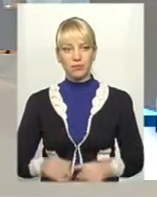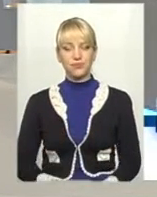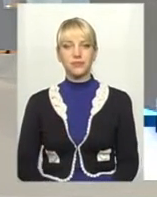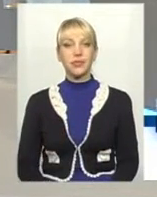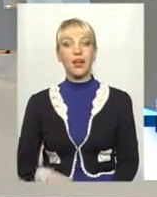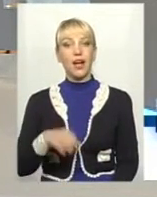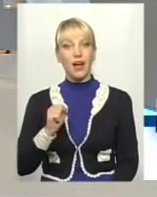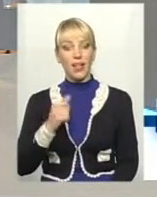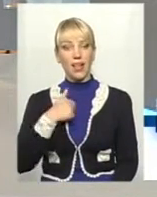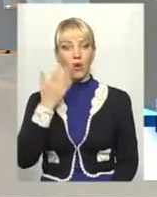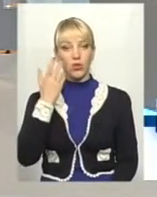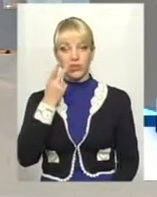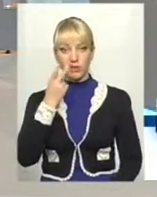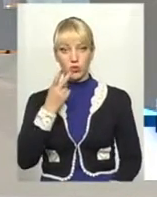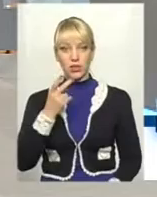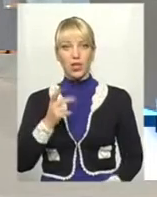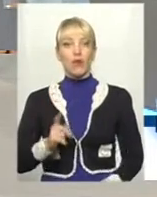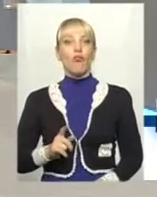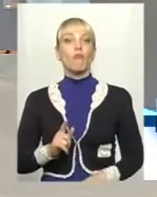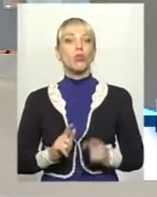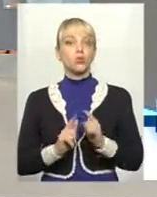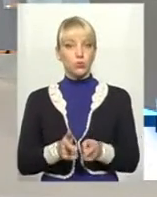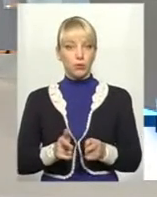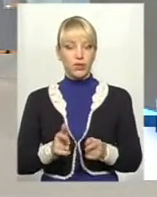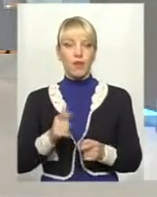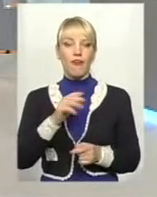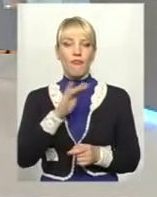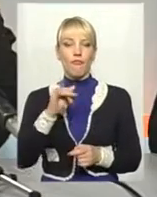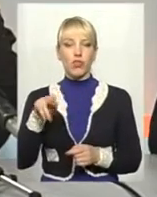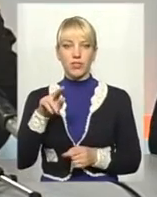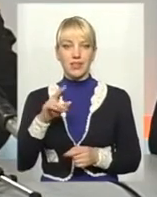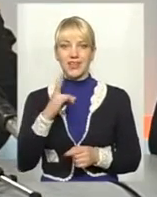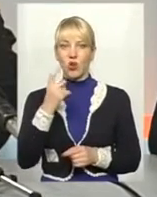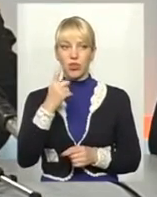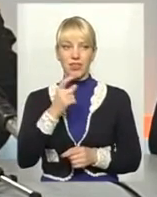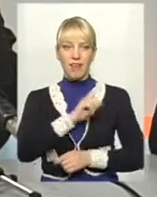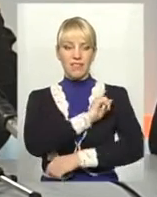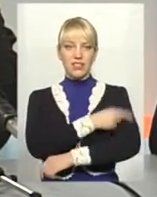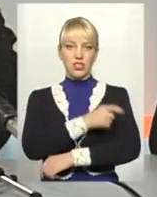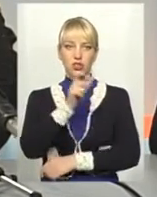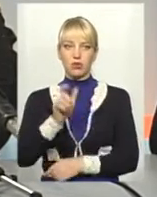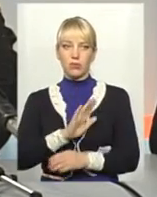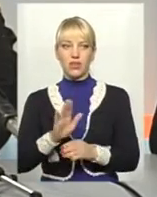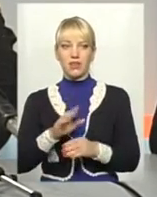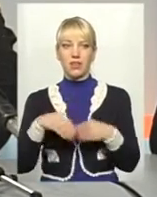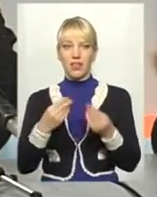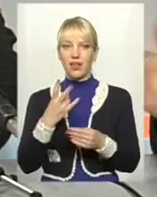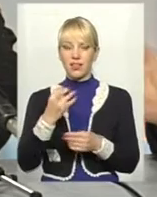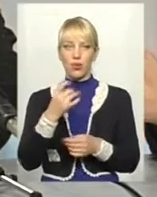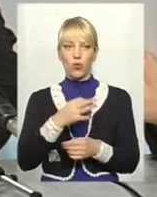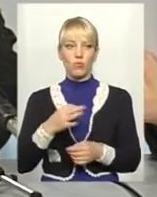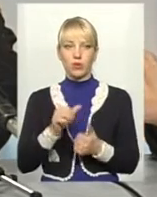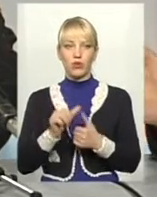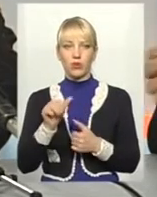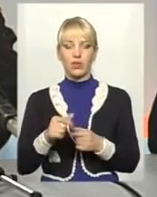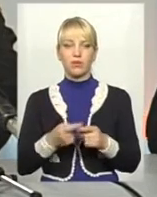А я, коли дивлюсь поступлення фонду, грошей, то ні одна фізична особа ще не дала ні копійки, окрім